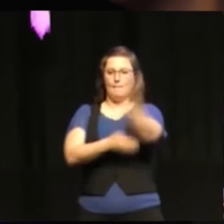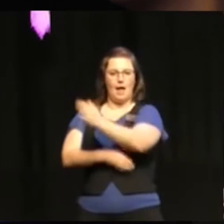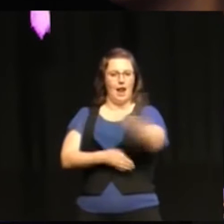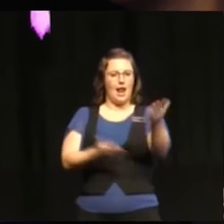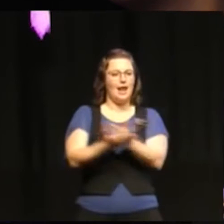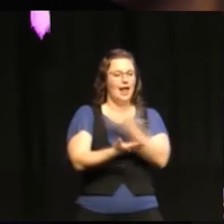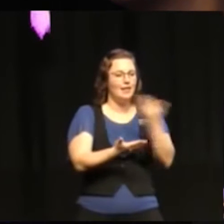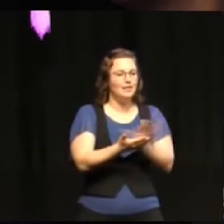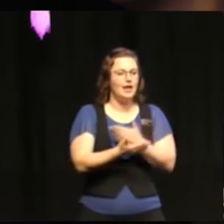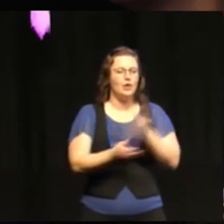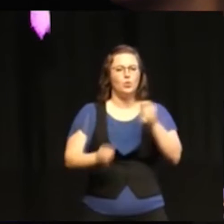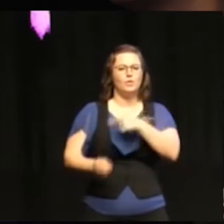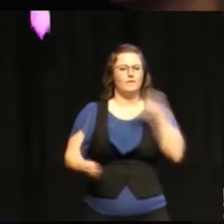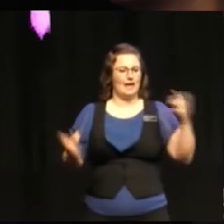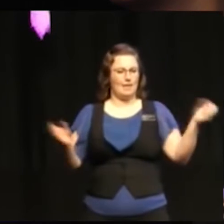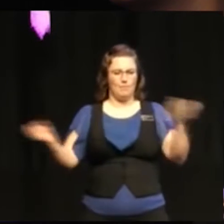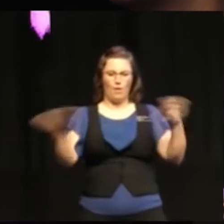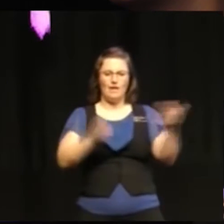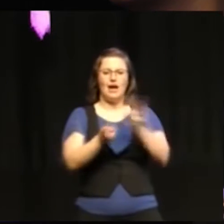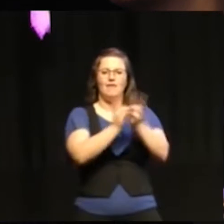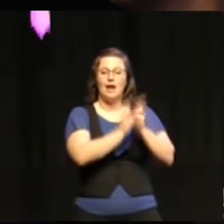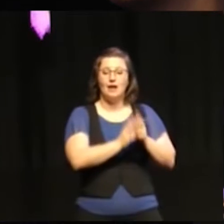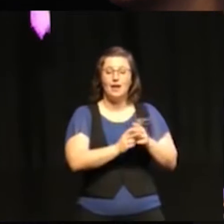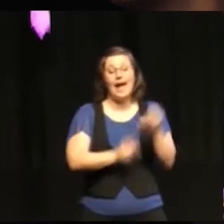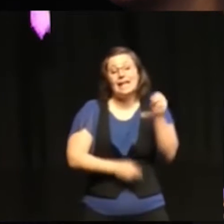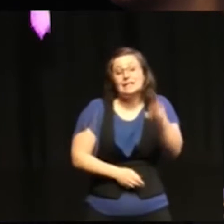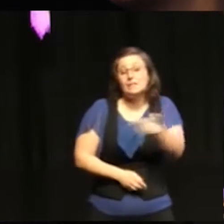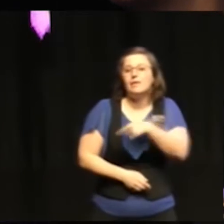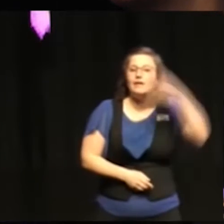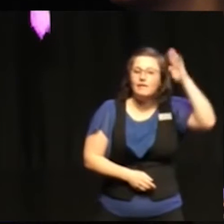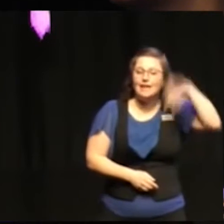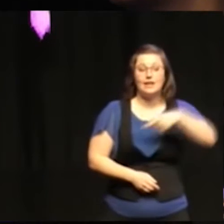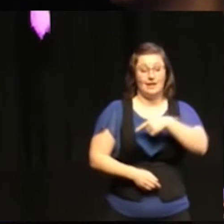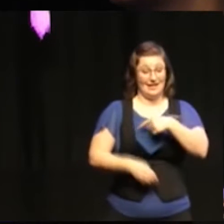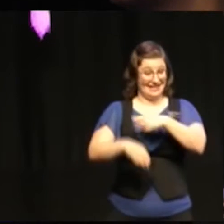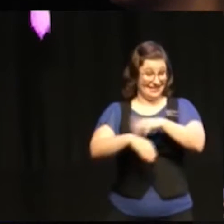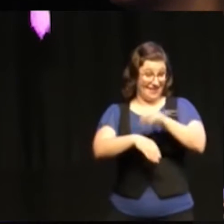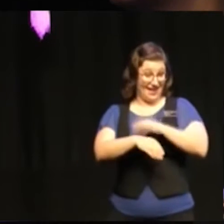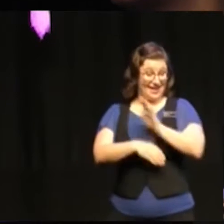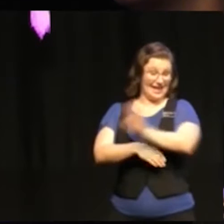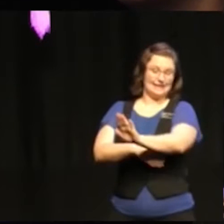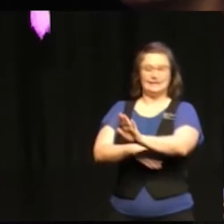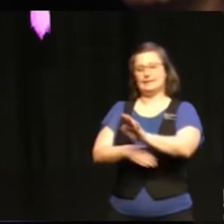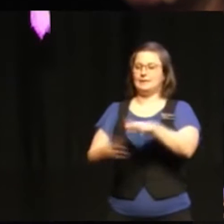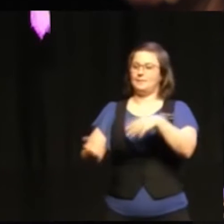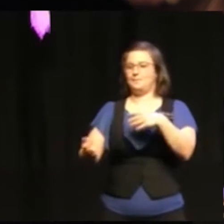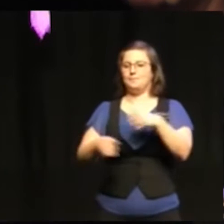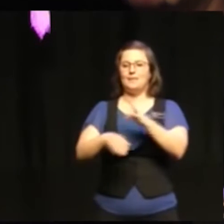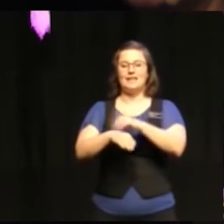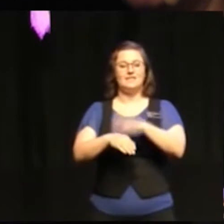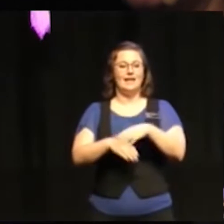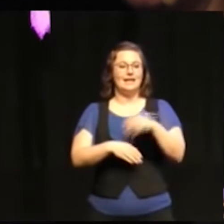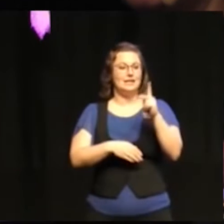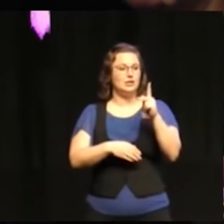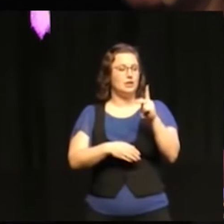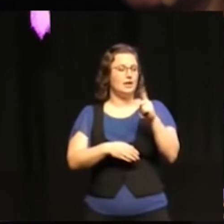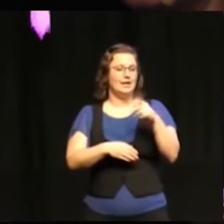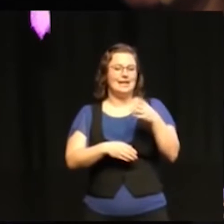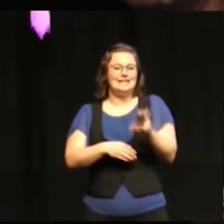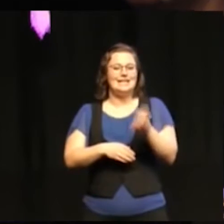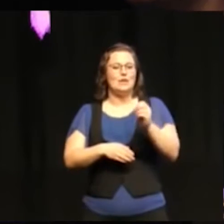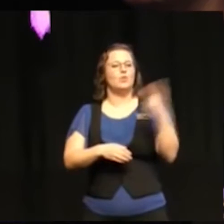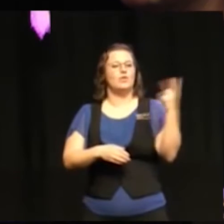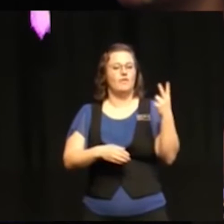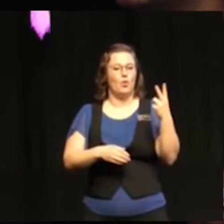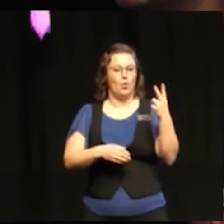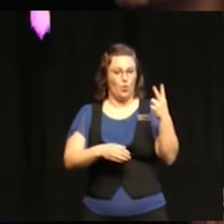och hur vi är beroende. Till exempel att vi vet att Sveriges koldioxidavtryck växer när vi